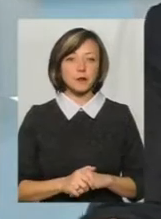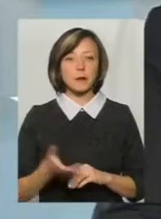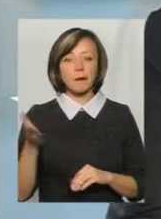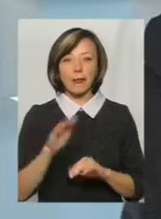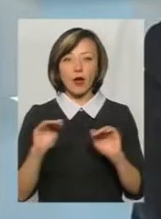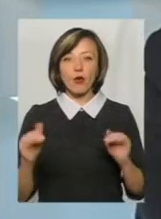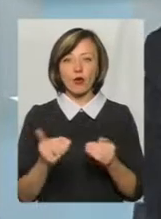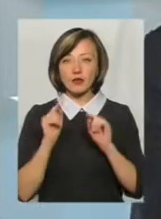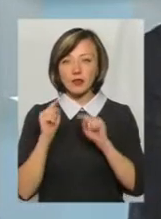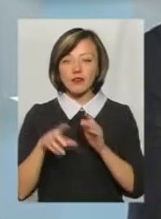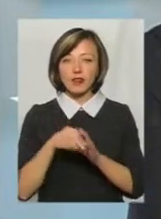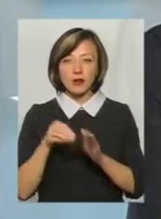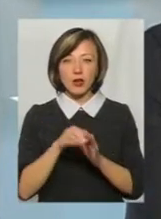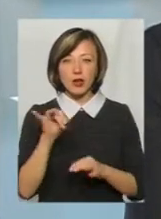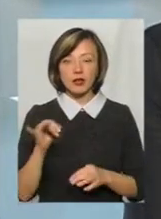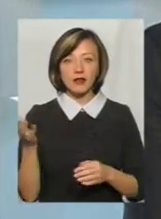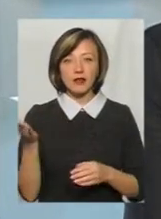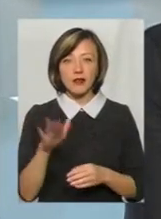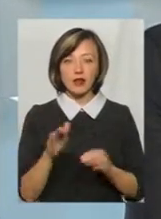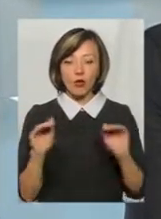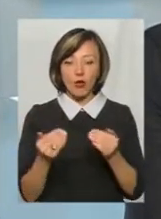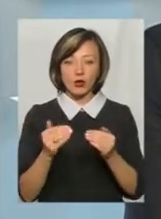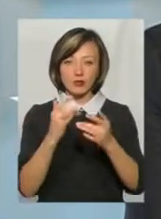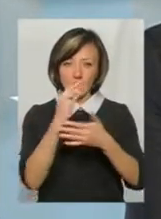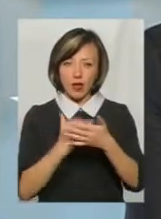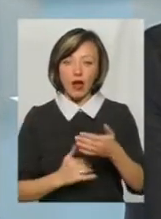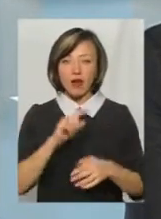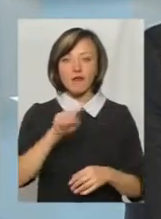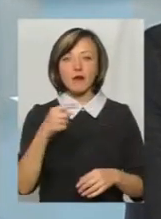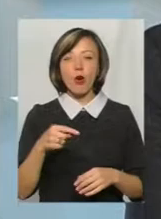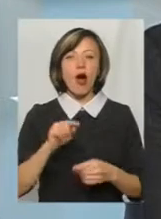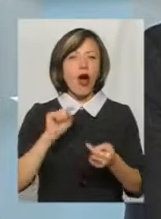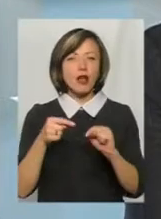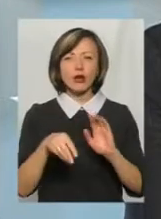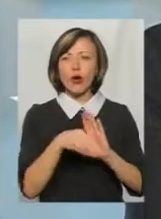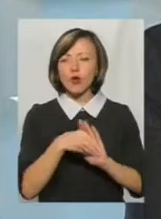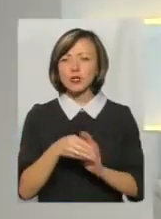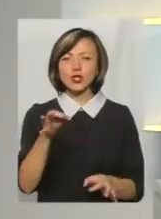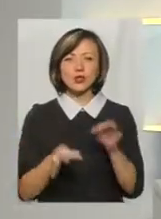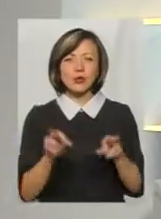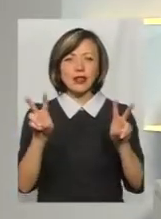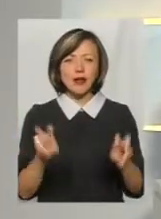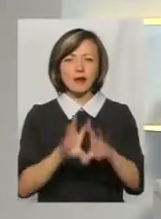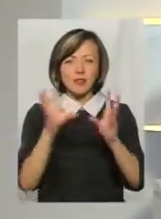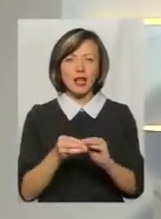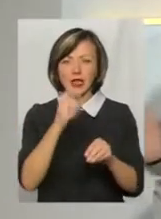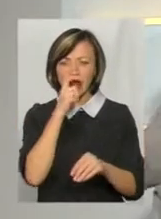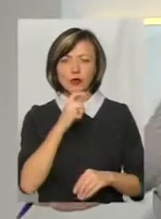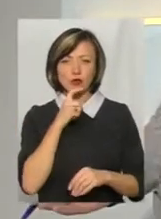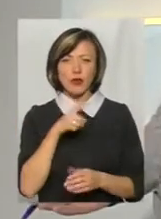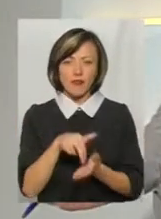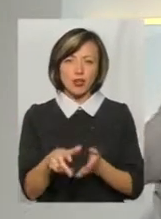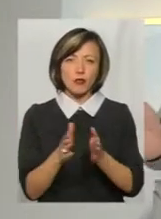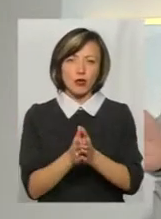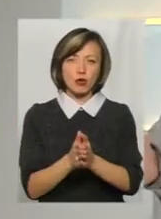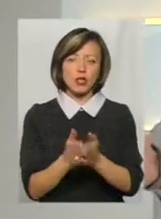ж таки, бо ми так кинулися вибори, все ж таки давайте порвнутися до вимог акцій. Антикорупційний суд – взагалі тема для багатьох, я думаю, взагалі не зрозуміло. Ну вийшли, просять,